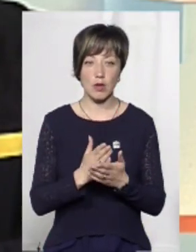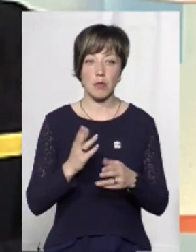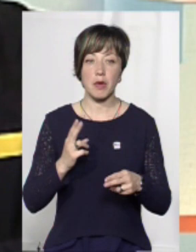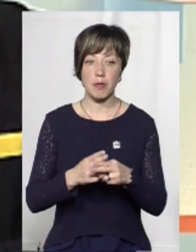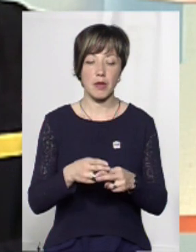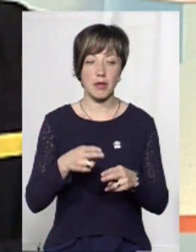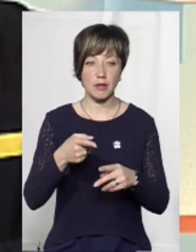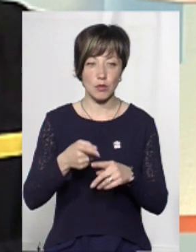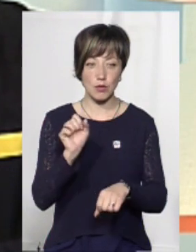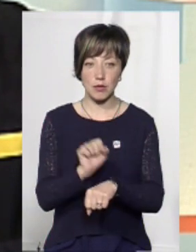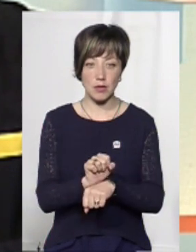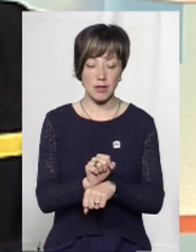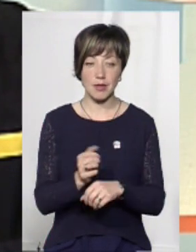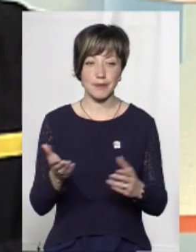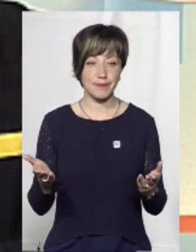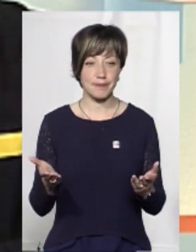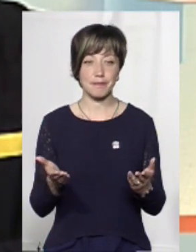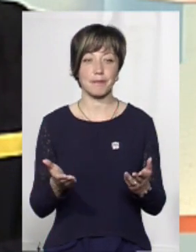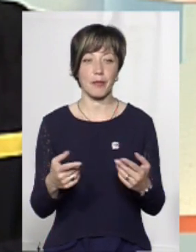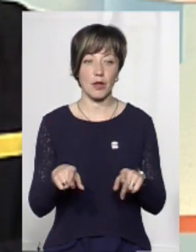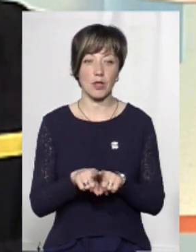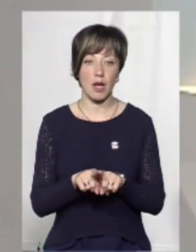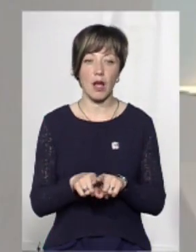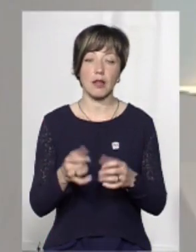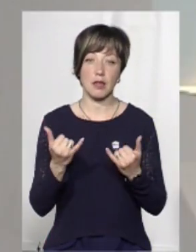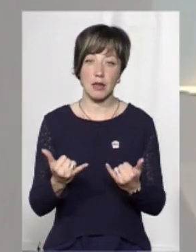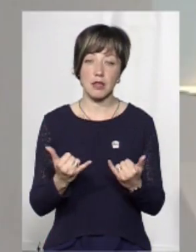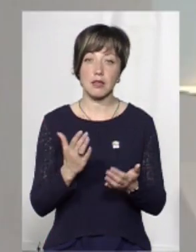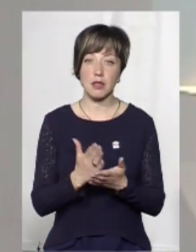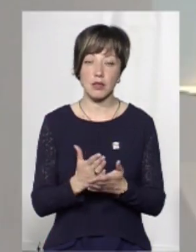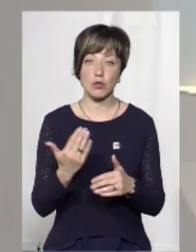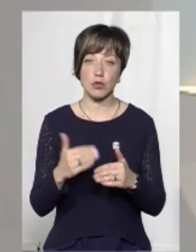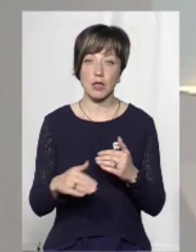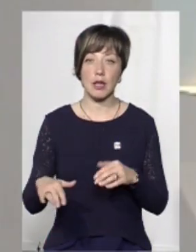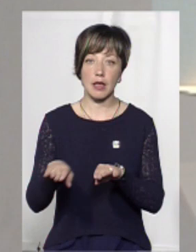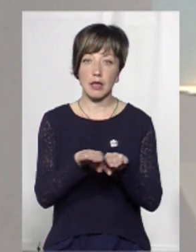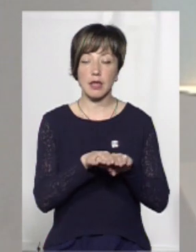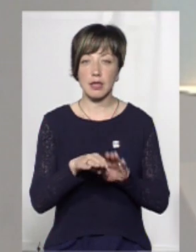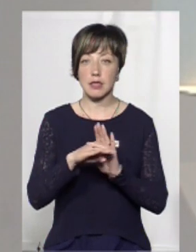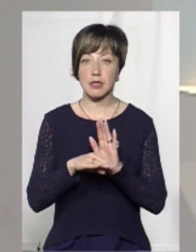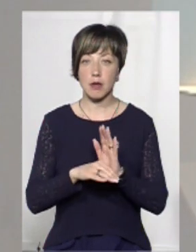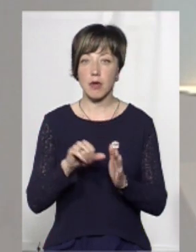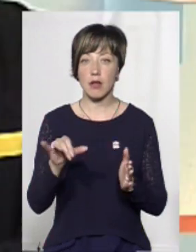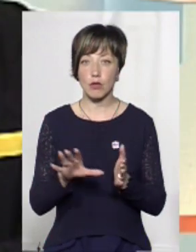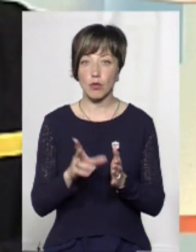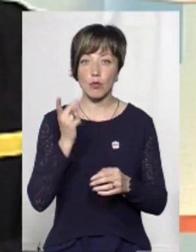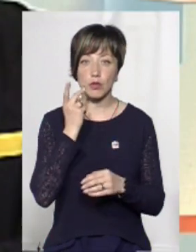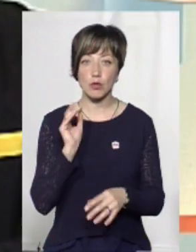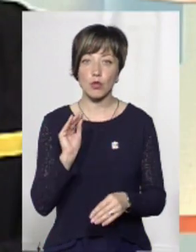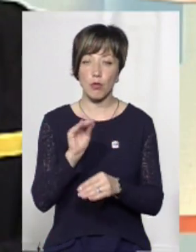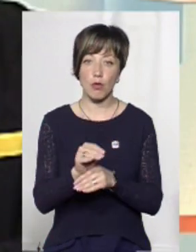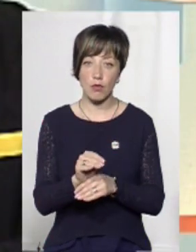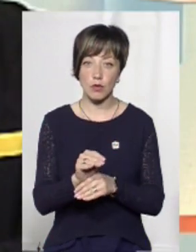перебили, забили, вона тут не тече. Тобто отак. А наразі у нас є вже єдина система електрона, вона постійно